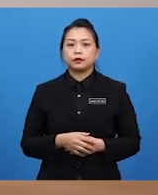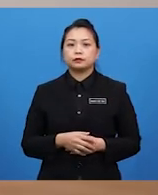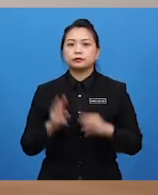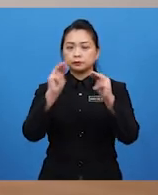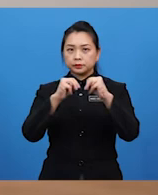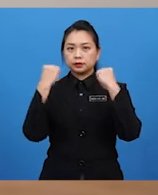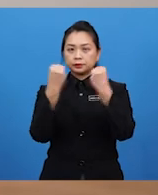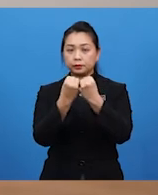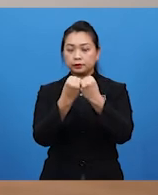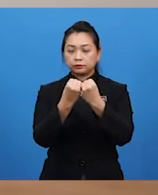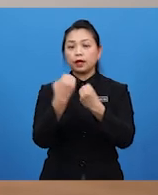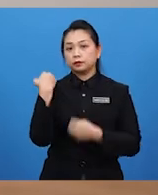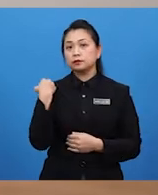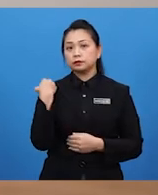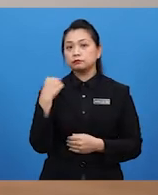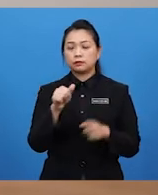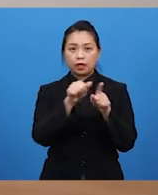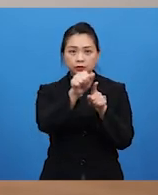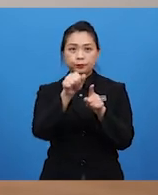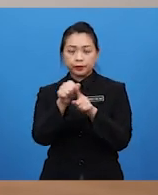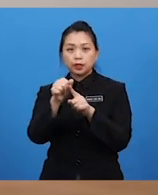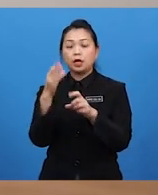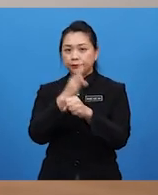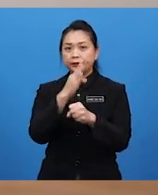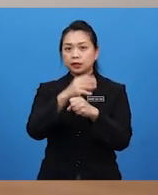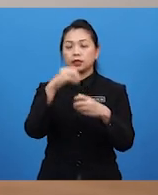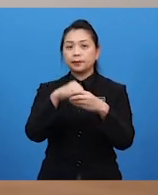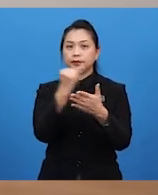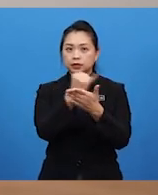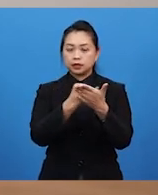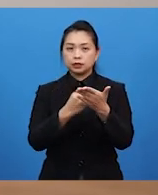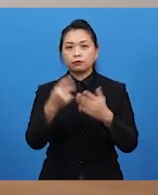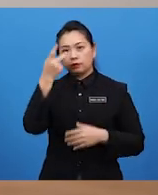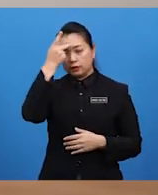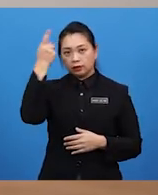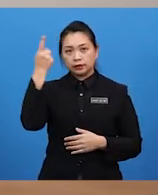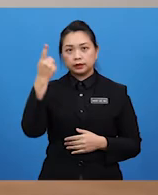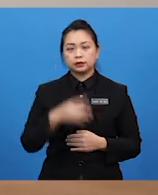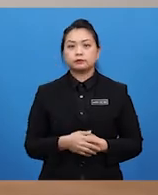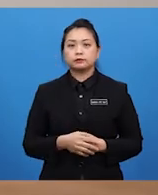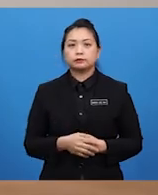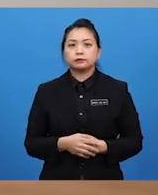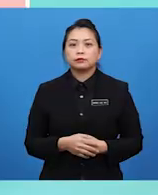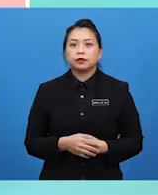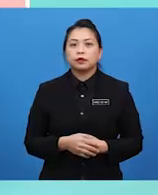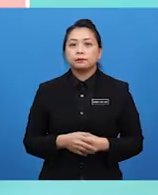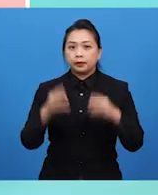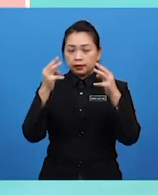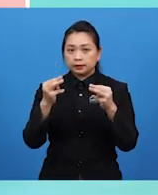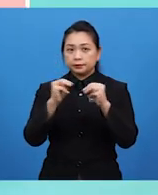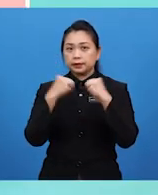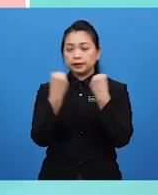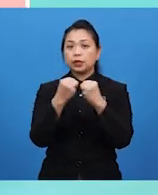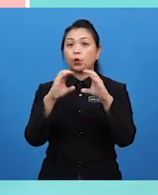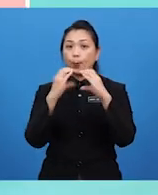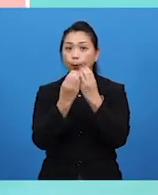kemasyarakatan juga merupakan aspek yang mempunyai peranan dalam seni visual kerana sedar ataupun tidak, masyarakat ialah